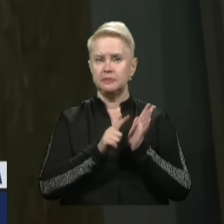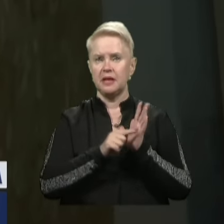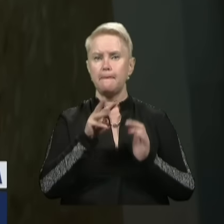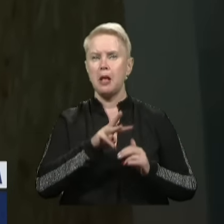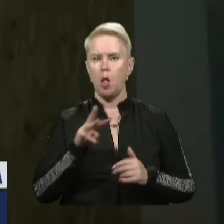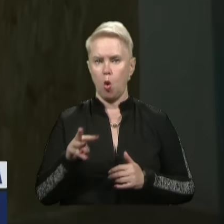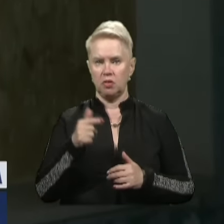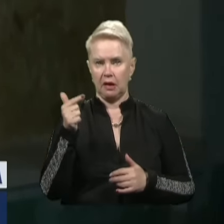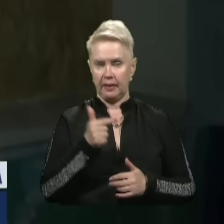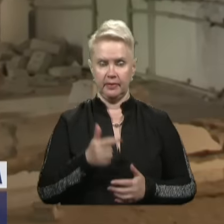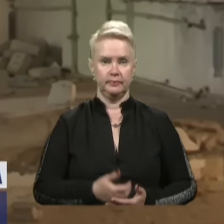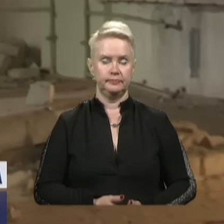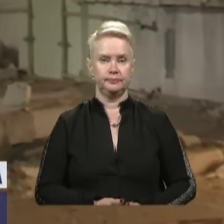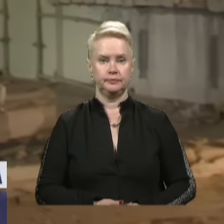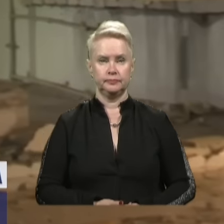мільйонів гривень.